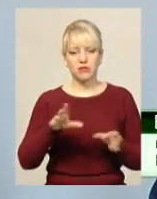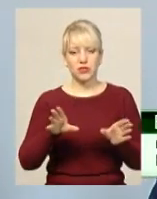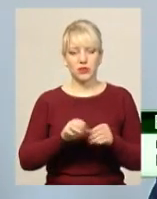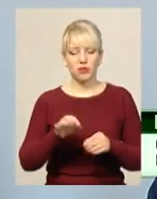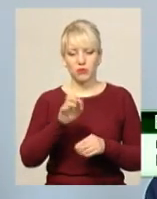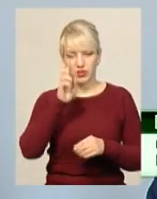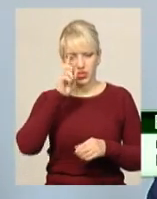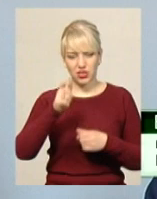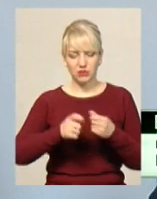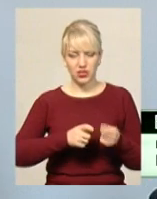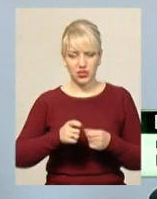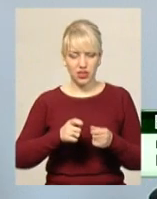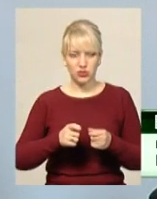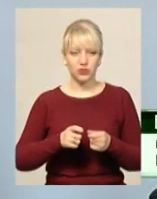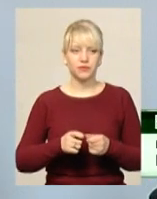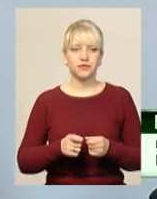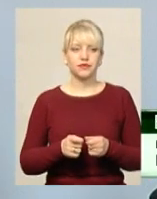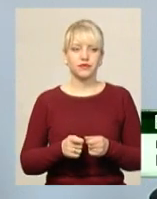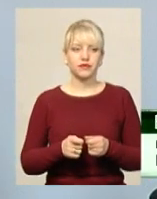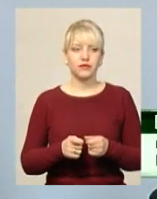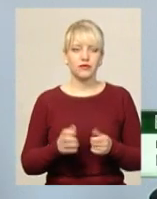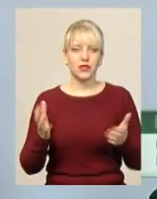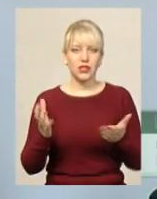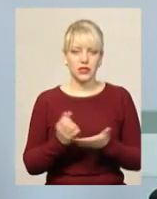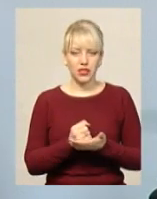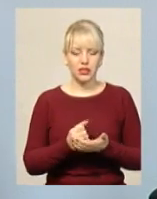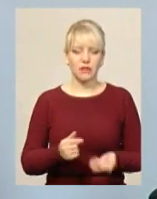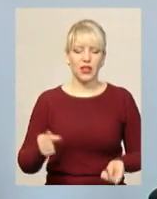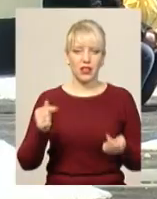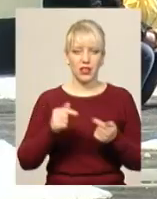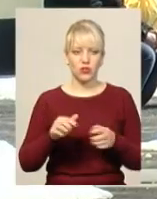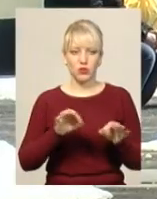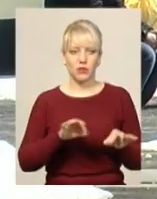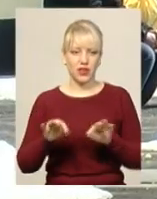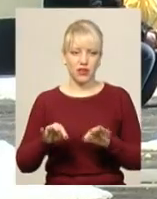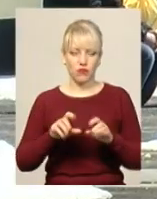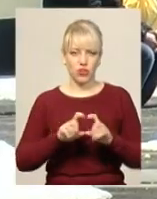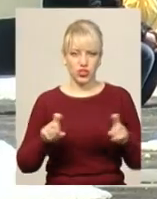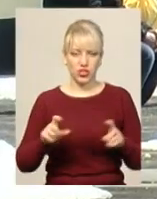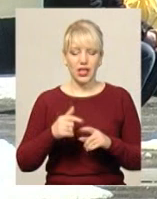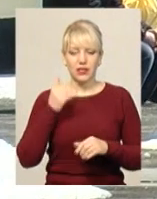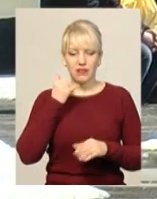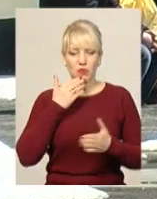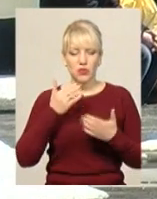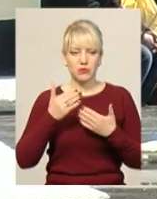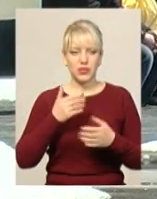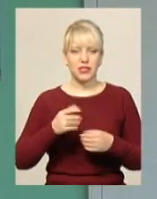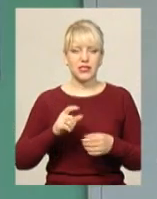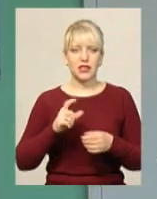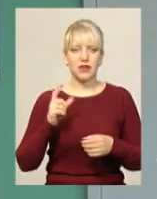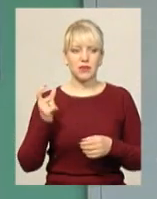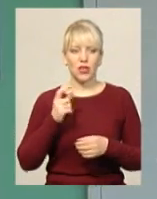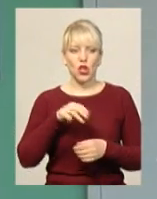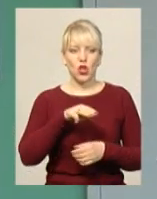облдержадміністрацією знайдемо належного перевозчика і знімемо це питання. Телефоном ми поспілкувалися із співвласником